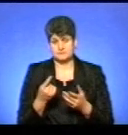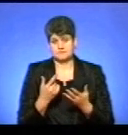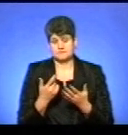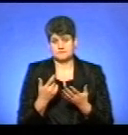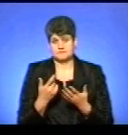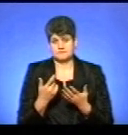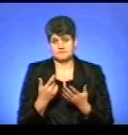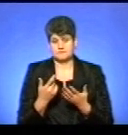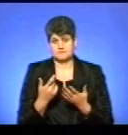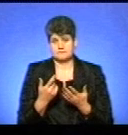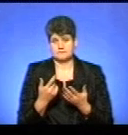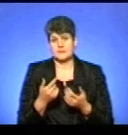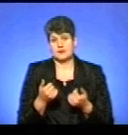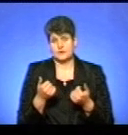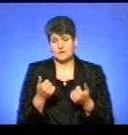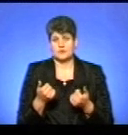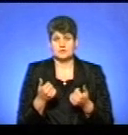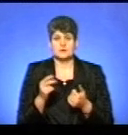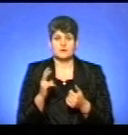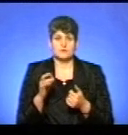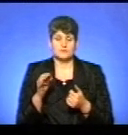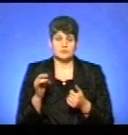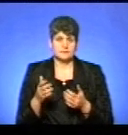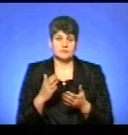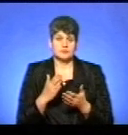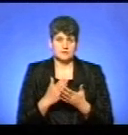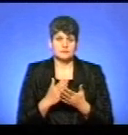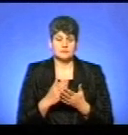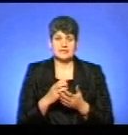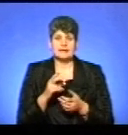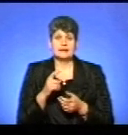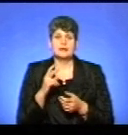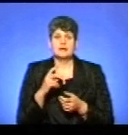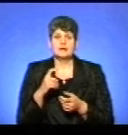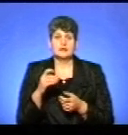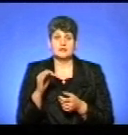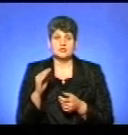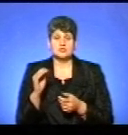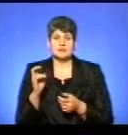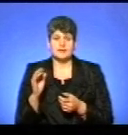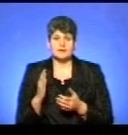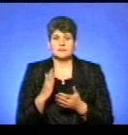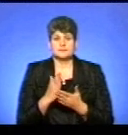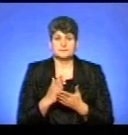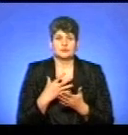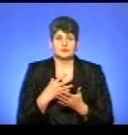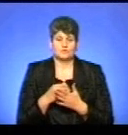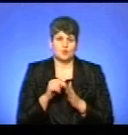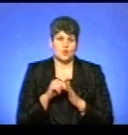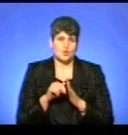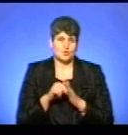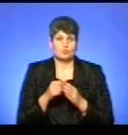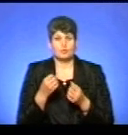компондентів – це хижаки, які відіграють свою роль як